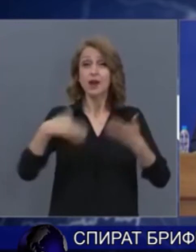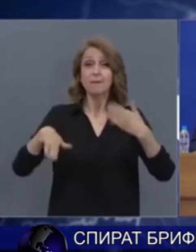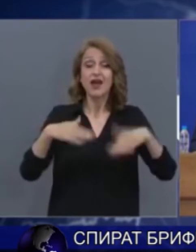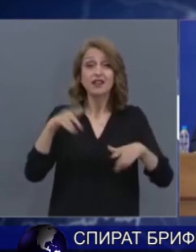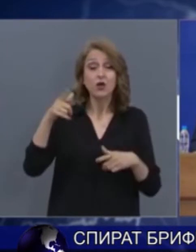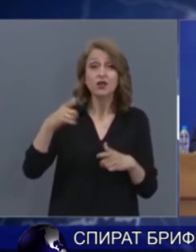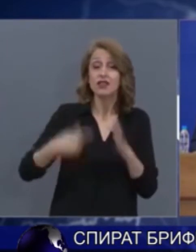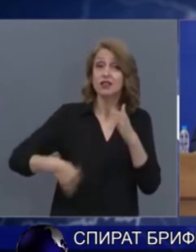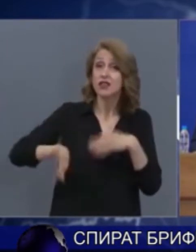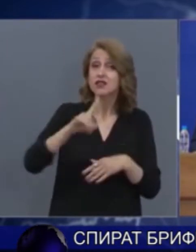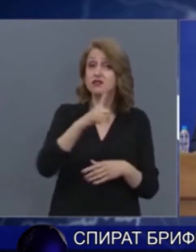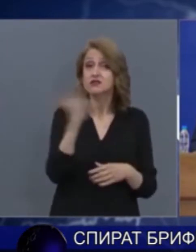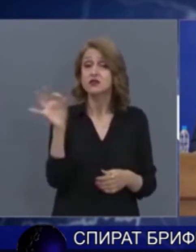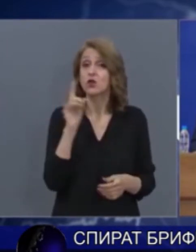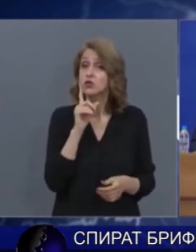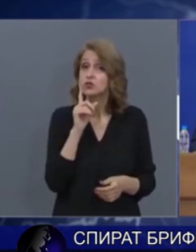при нас са 25,